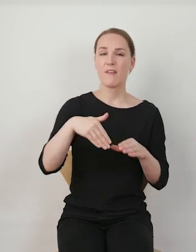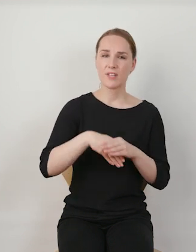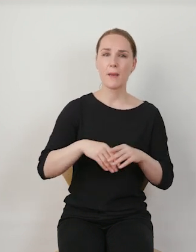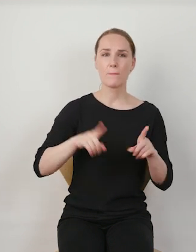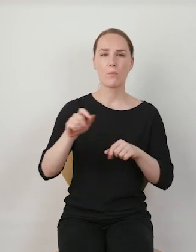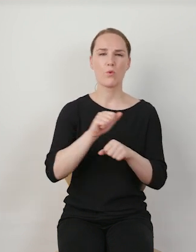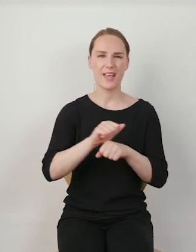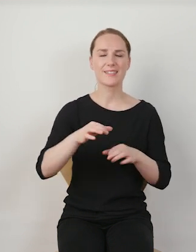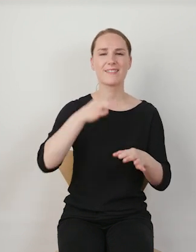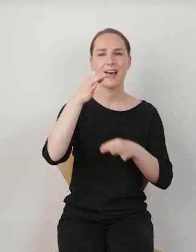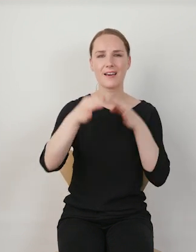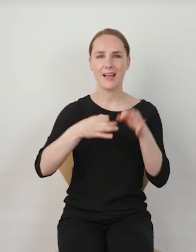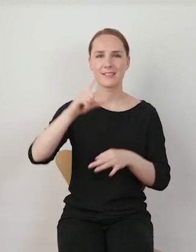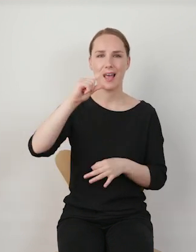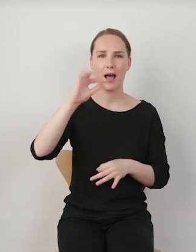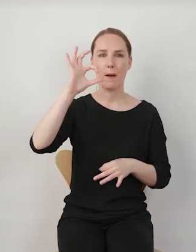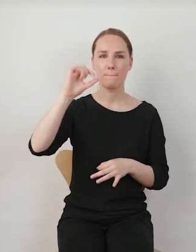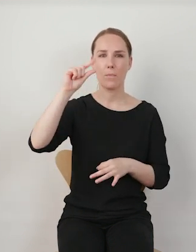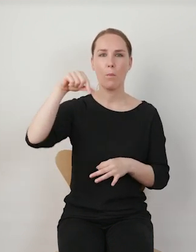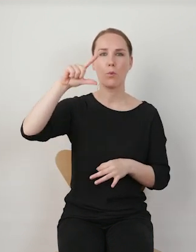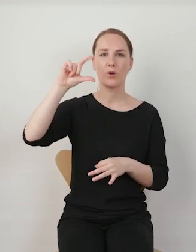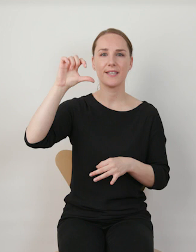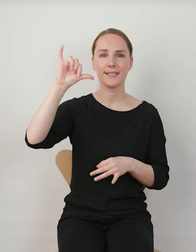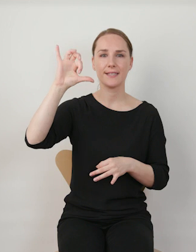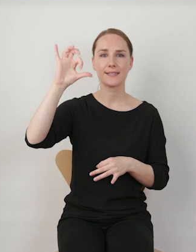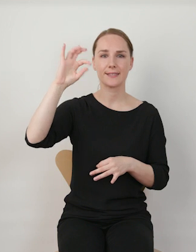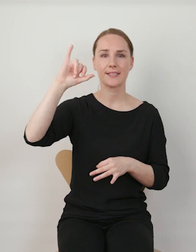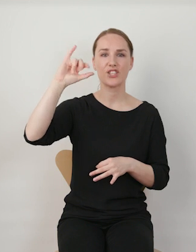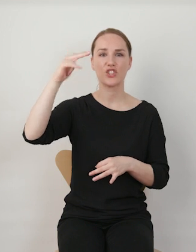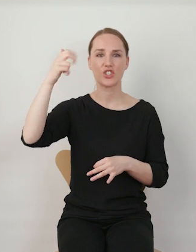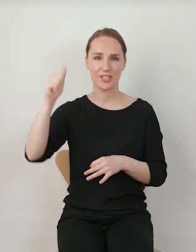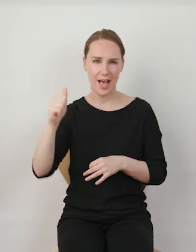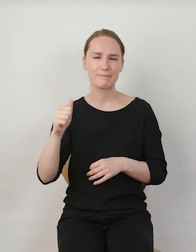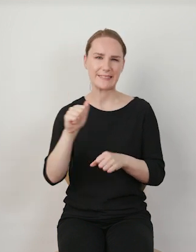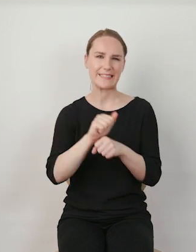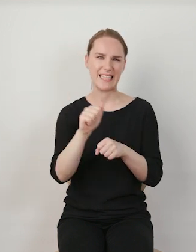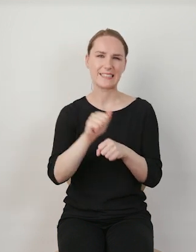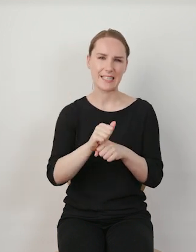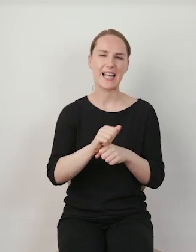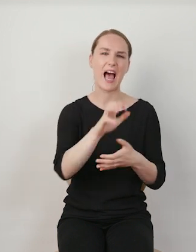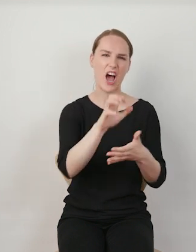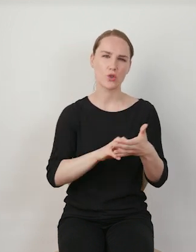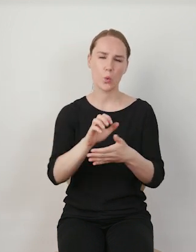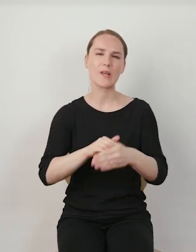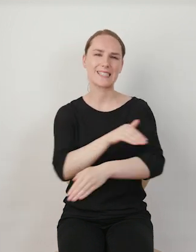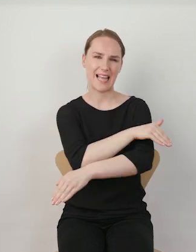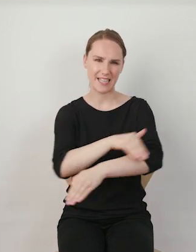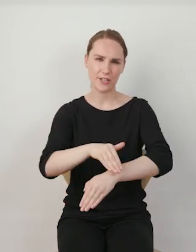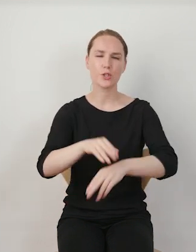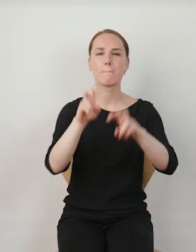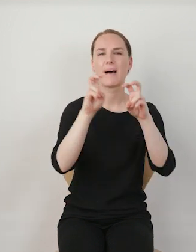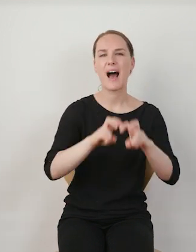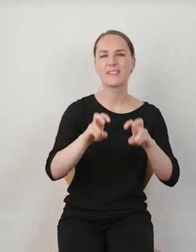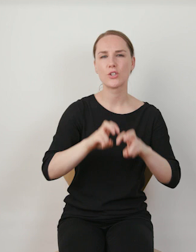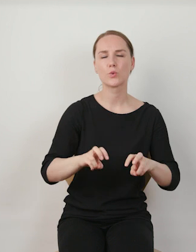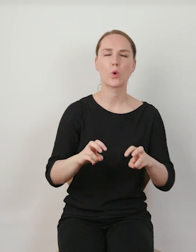narracja populistyczna. To najczęściej podejmowane jest w artykułach zagranicznych analizujących